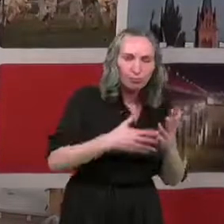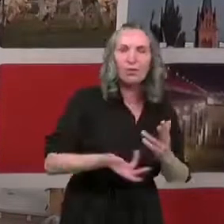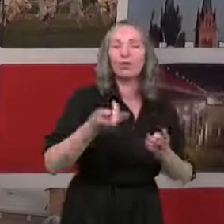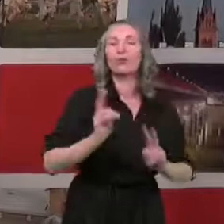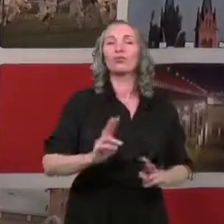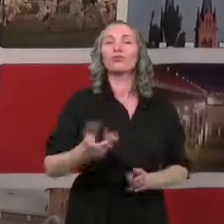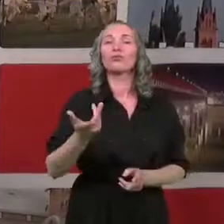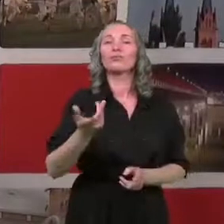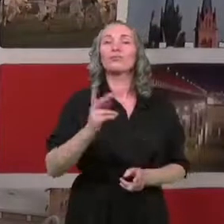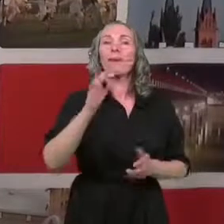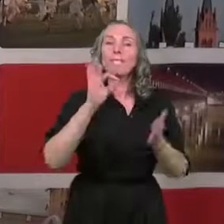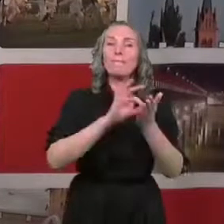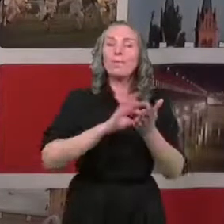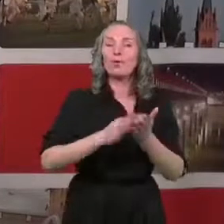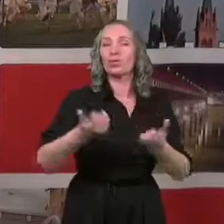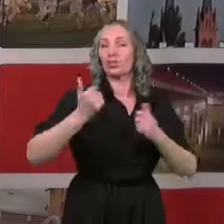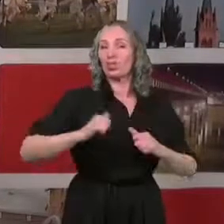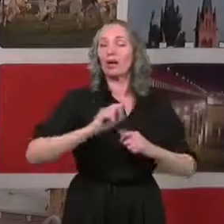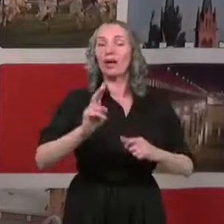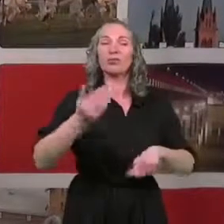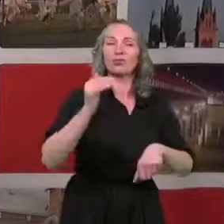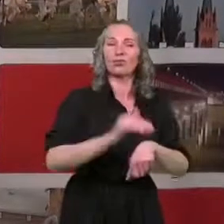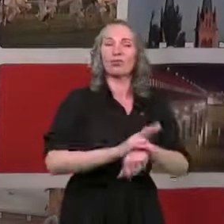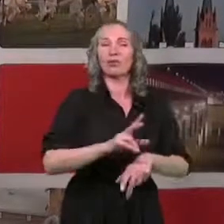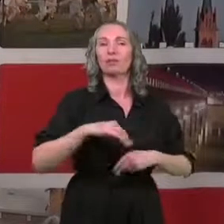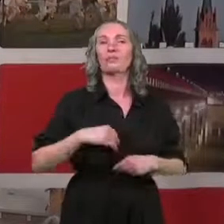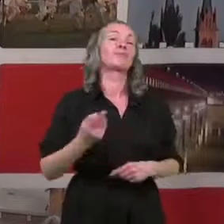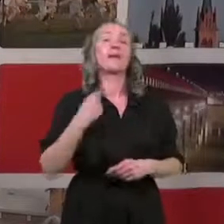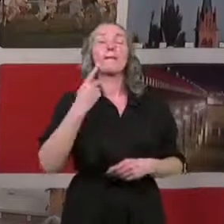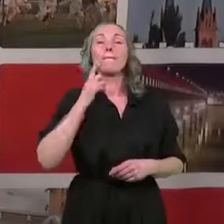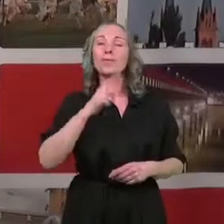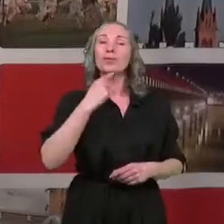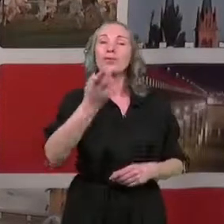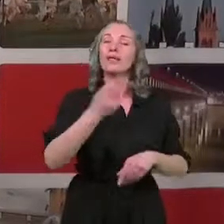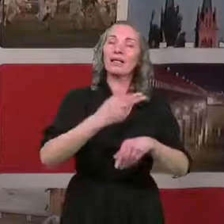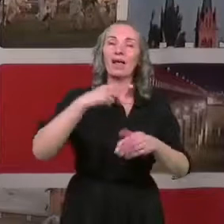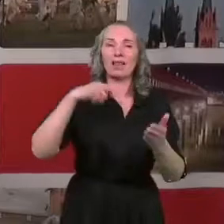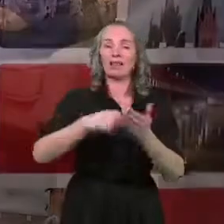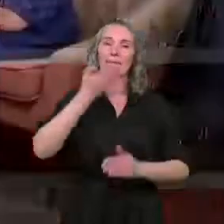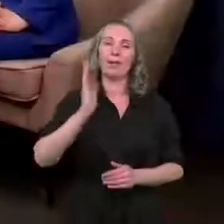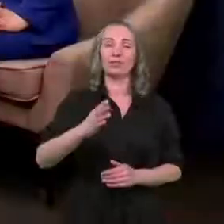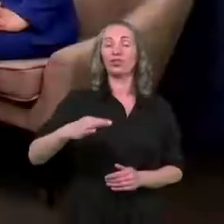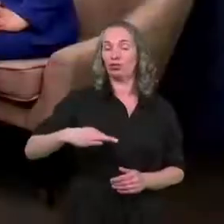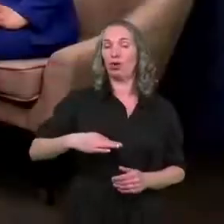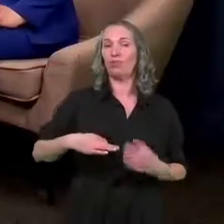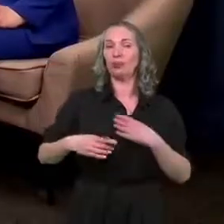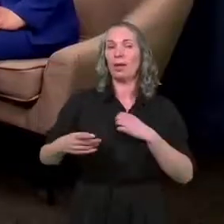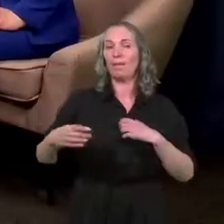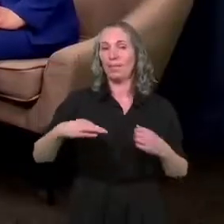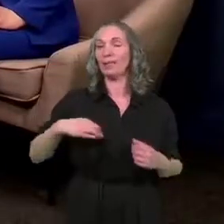i punktację. Czeka tylko na akceptację. Proszę podać dokładną datę. Dobrze Panie Prezydencie, jeśli Pan